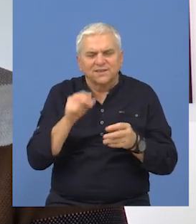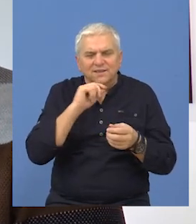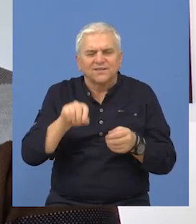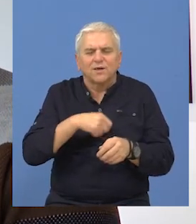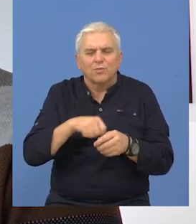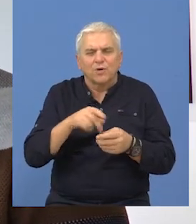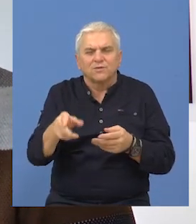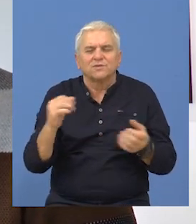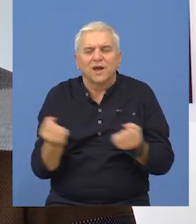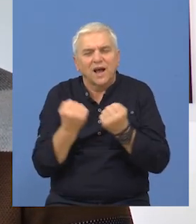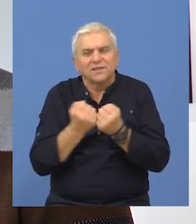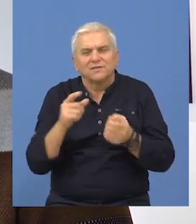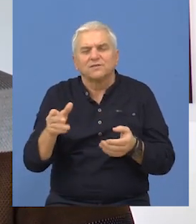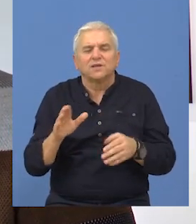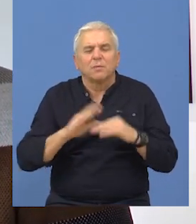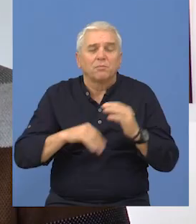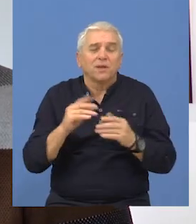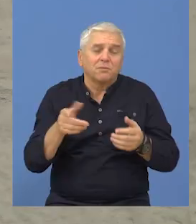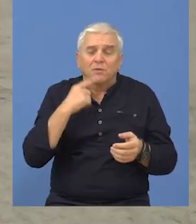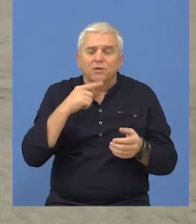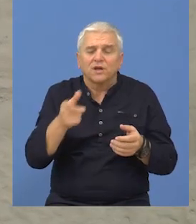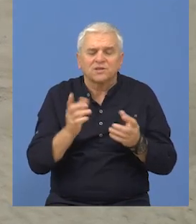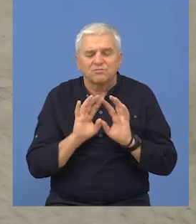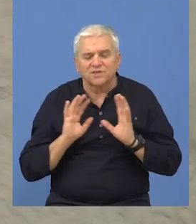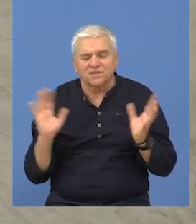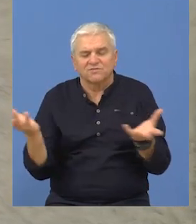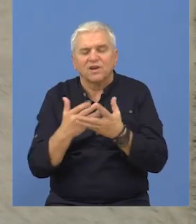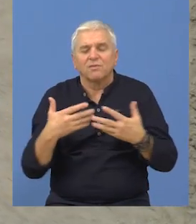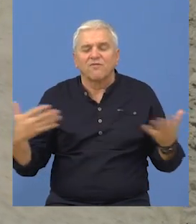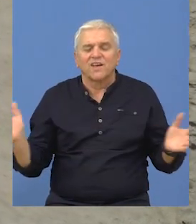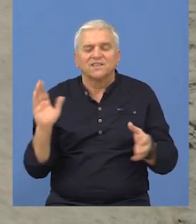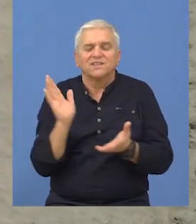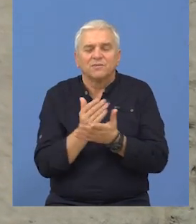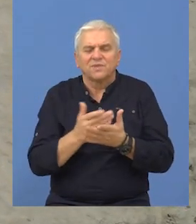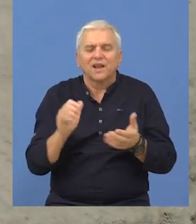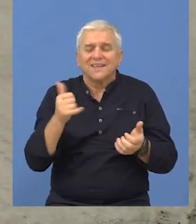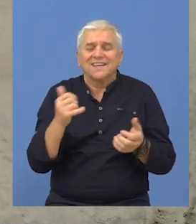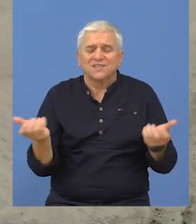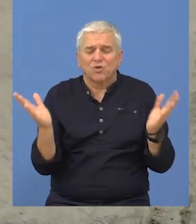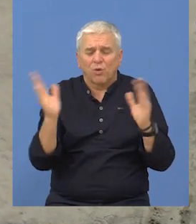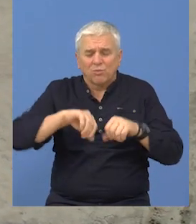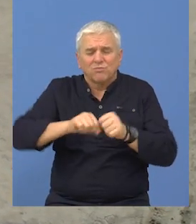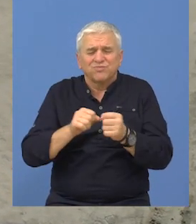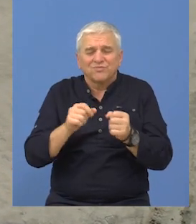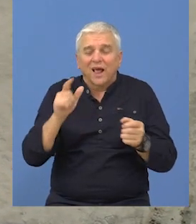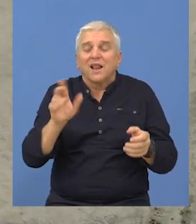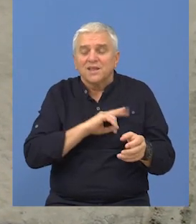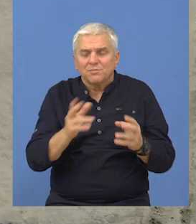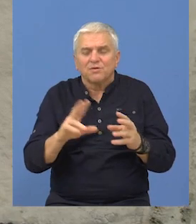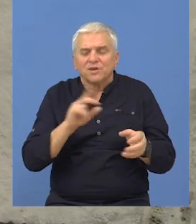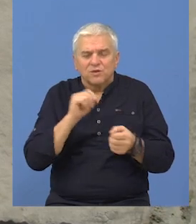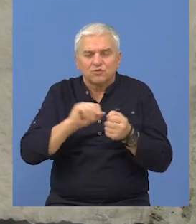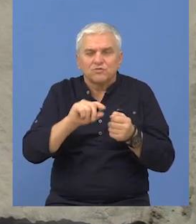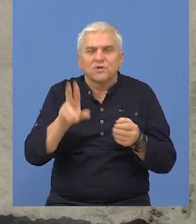konzervatorsko-restauratorskim, da kažemo, aktivnostima. Primera radi neke posude koje su većim delom, iako su ulomljene u komadima, ako